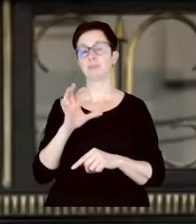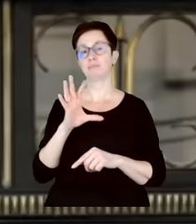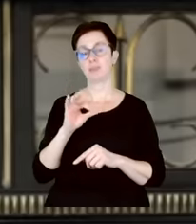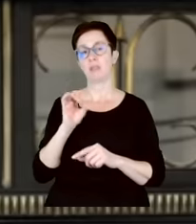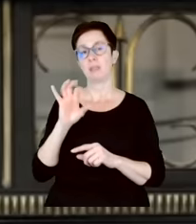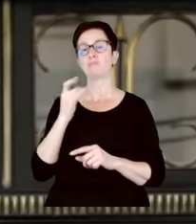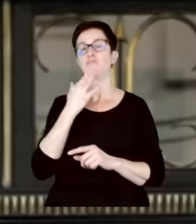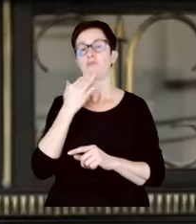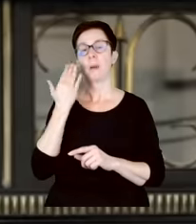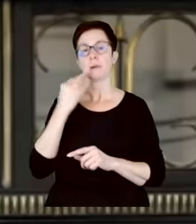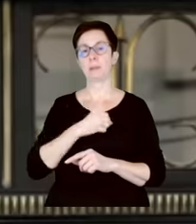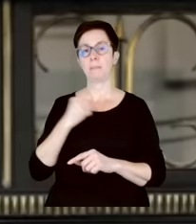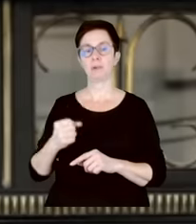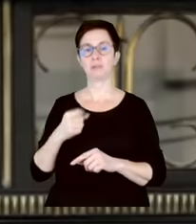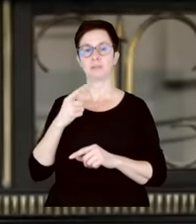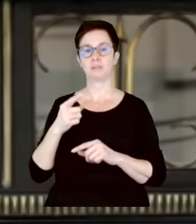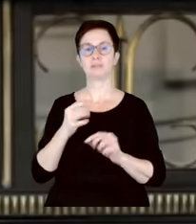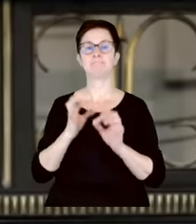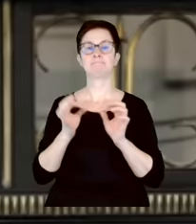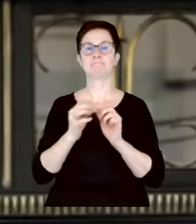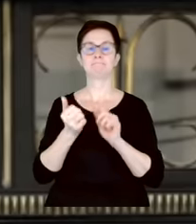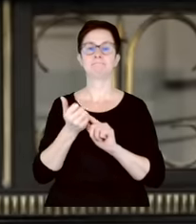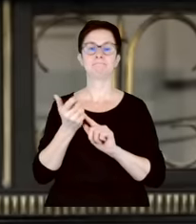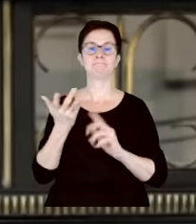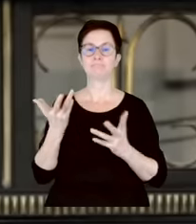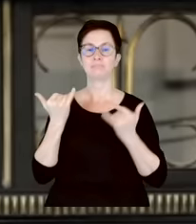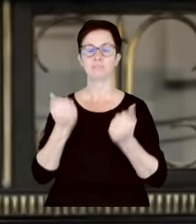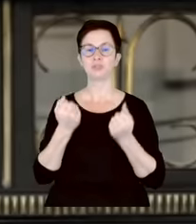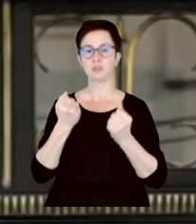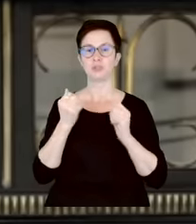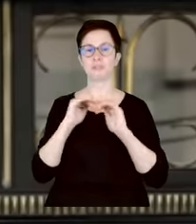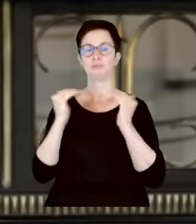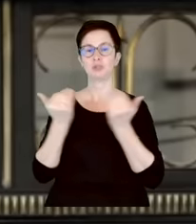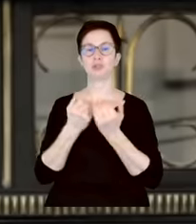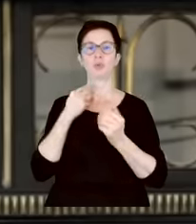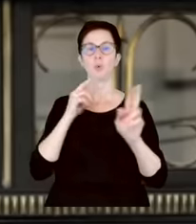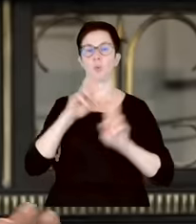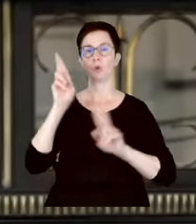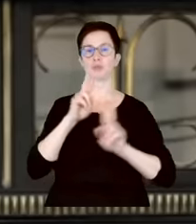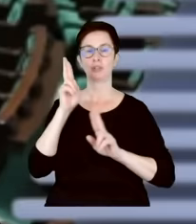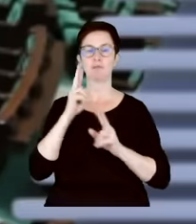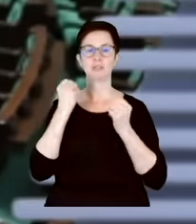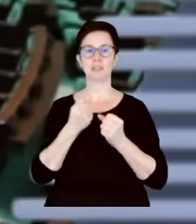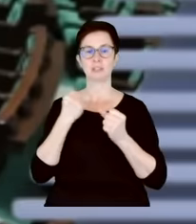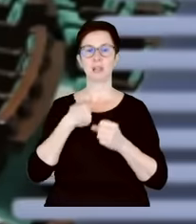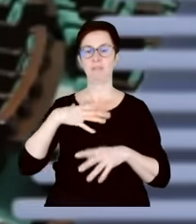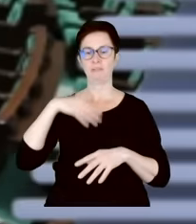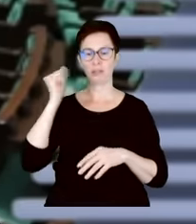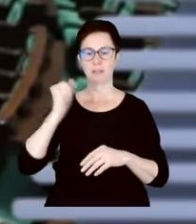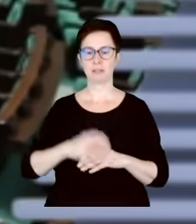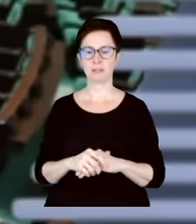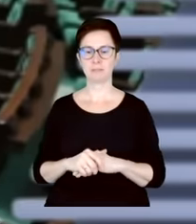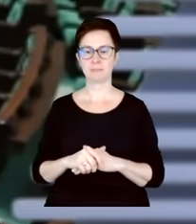że arytmetyka Sejmu jest nieubłogana i ciężko będzie taki wniosek przegłosować, by minister został odwołany. No oczywiście, ale chodzi o debatę. Chodzi o debatę, żeby